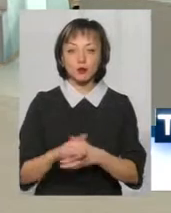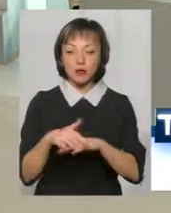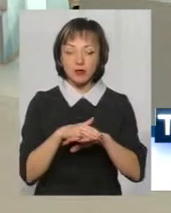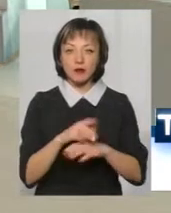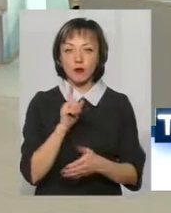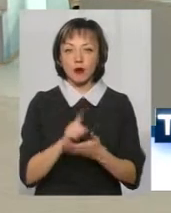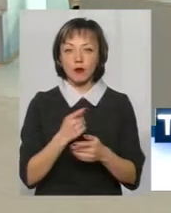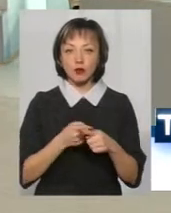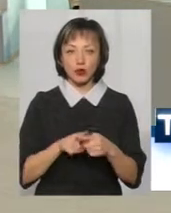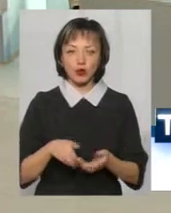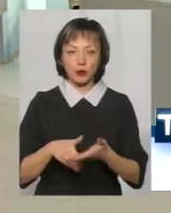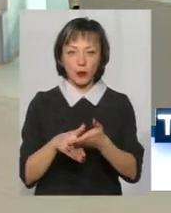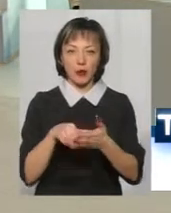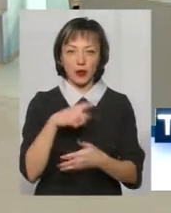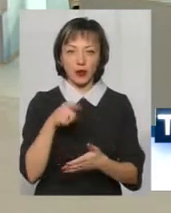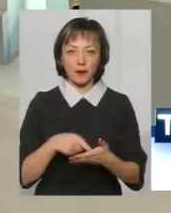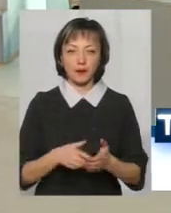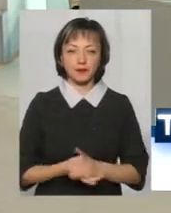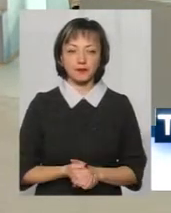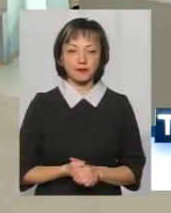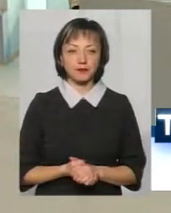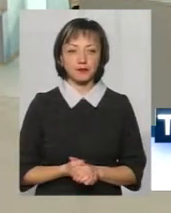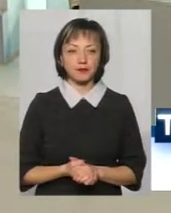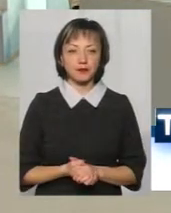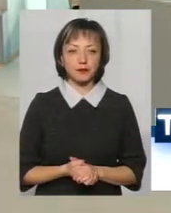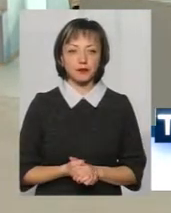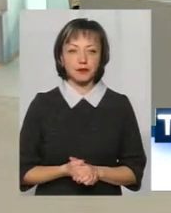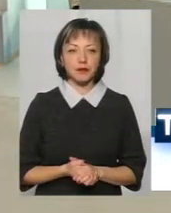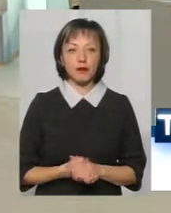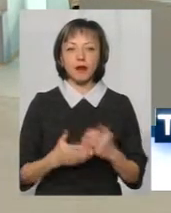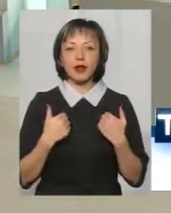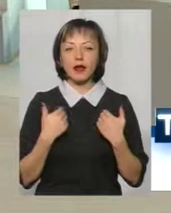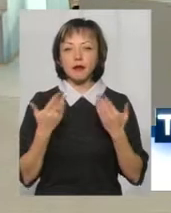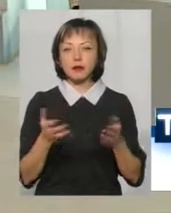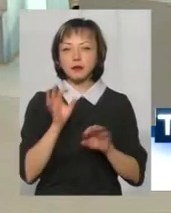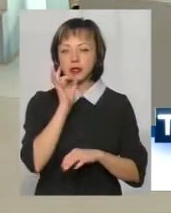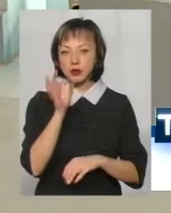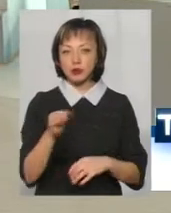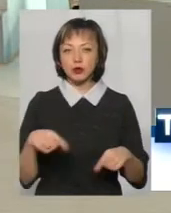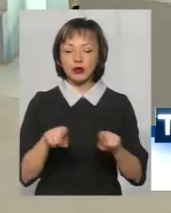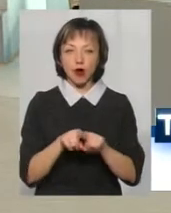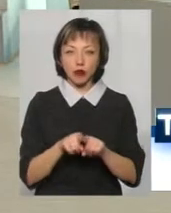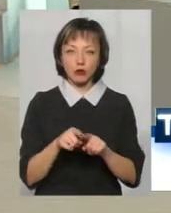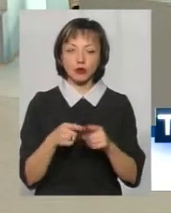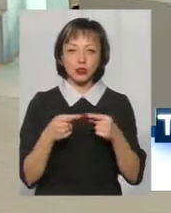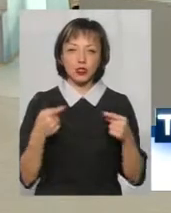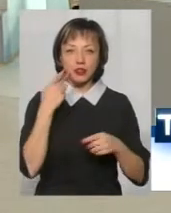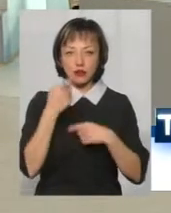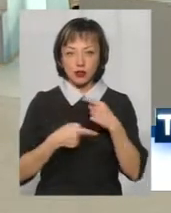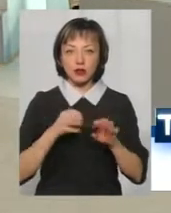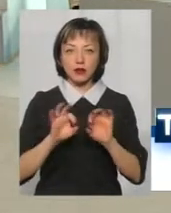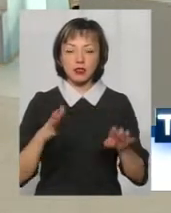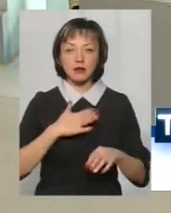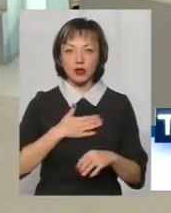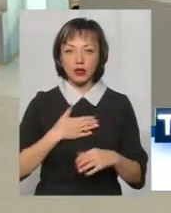у цьому допомогти? Ну, знаєте, я вам скажу таку річ, я про це кажу завжди, і знаю,